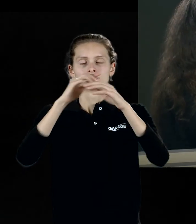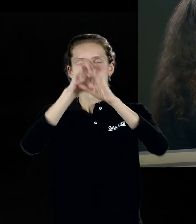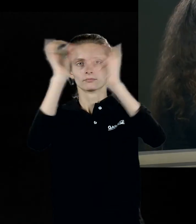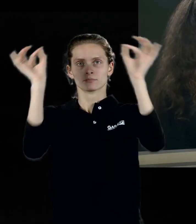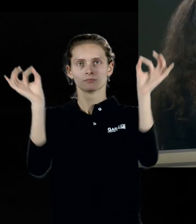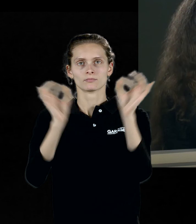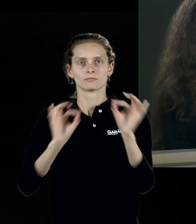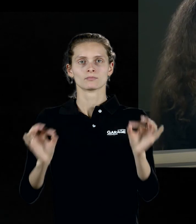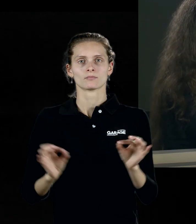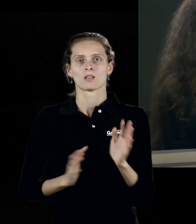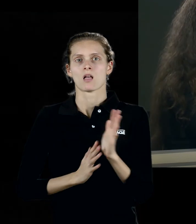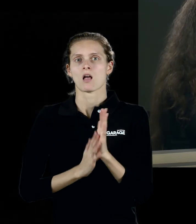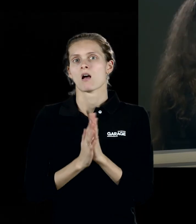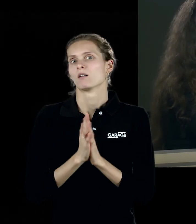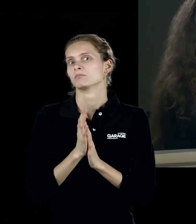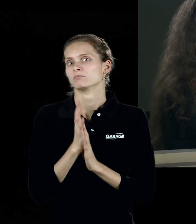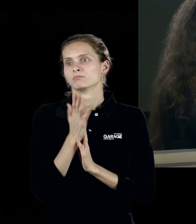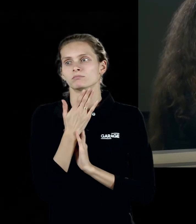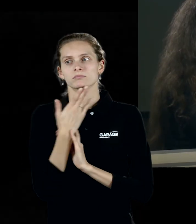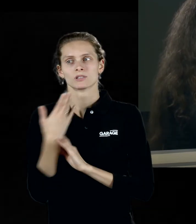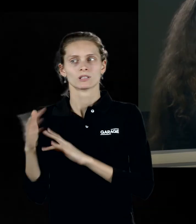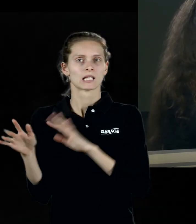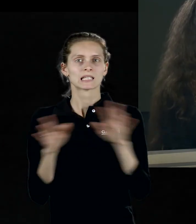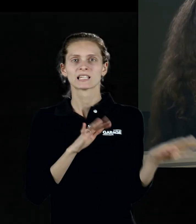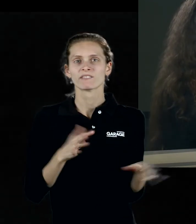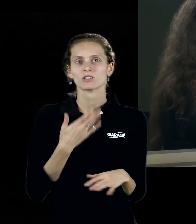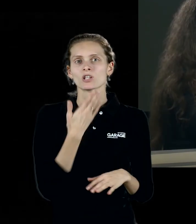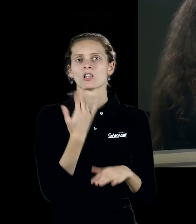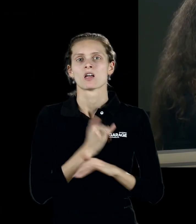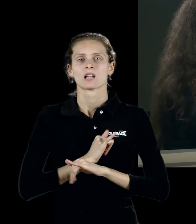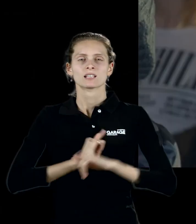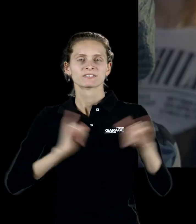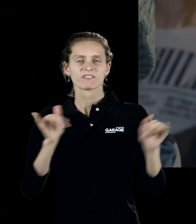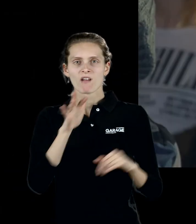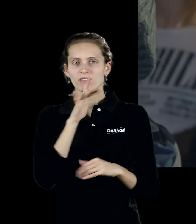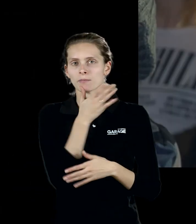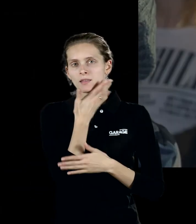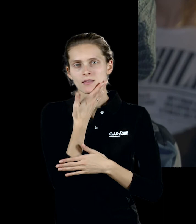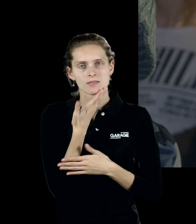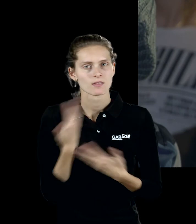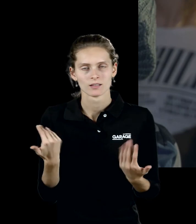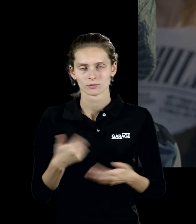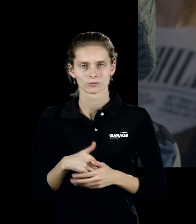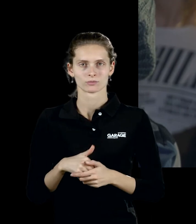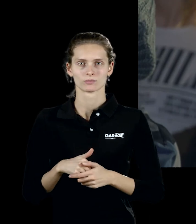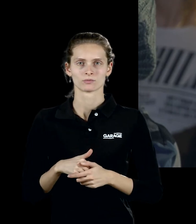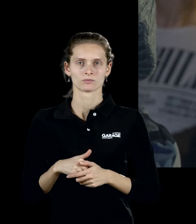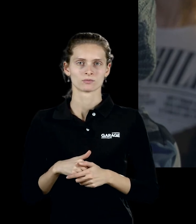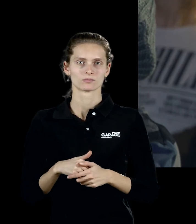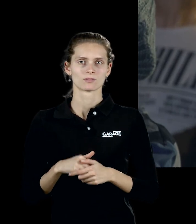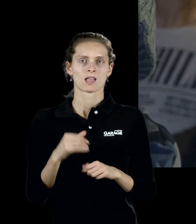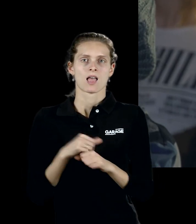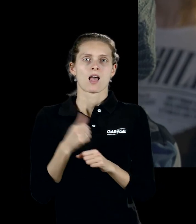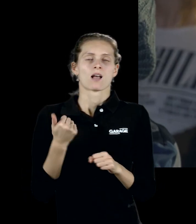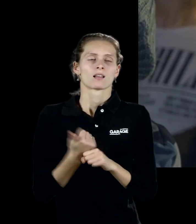становление, рост и движение, развитие во времени, которые были главной заботой